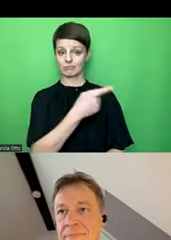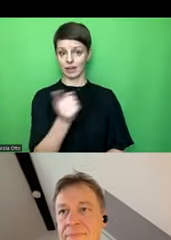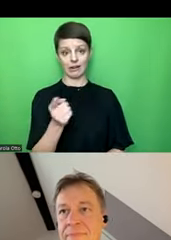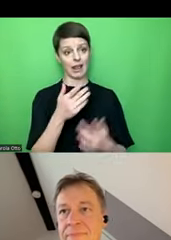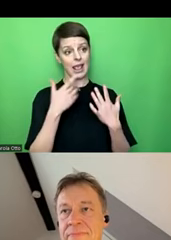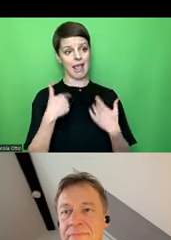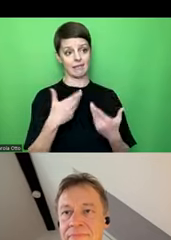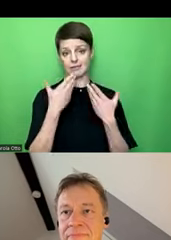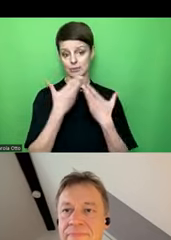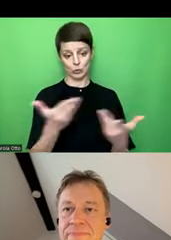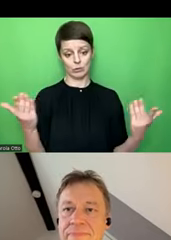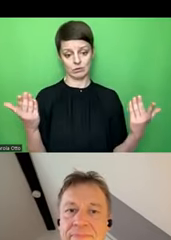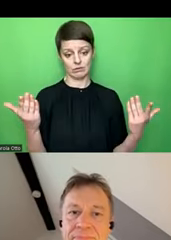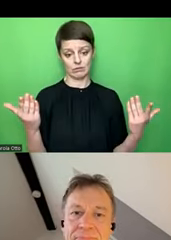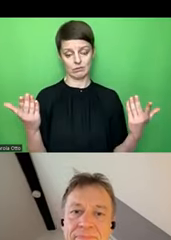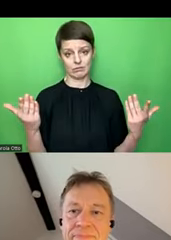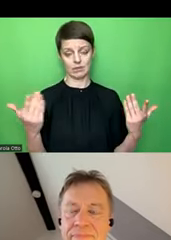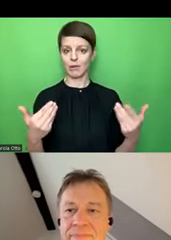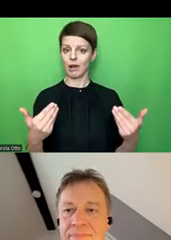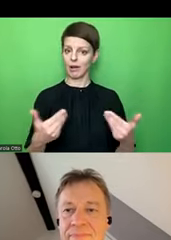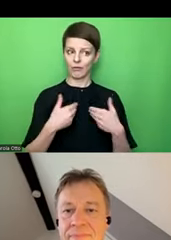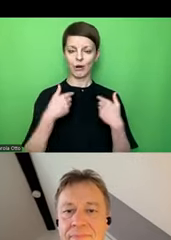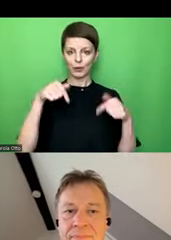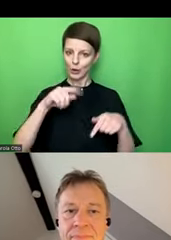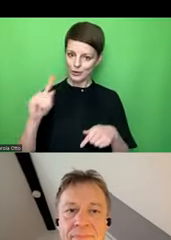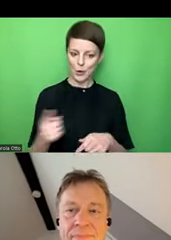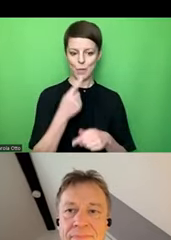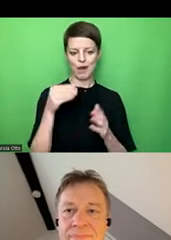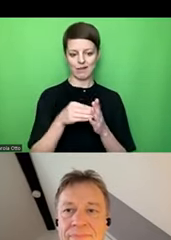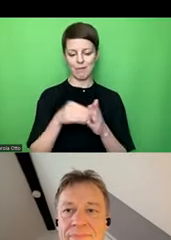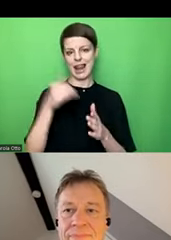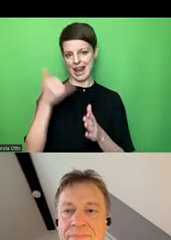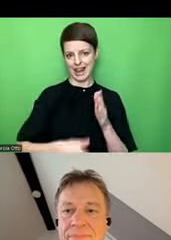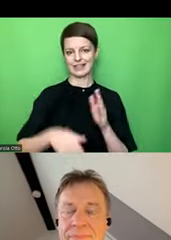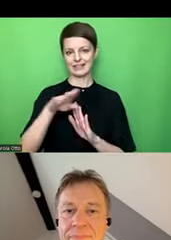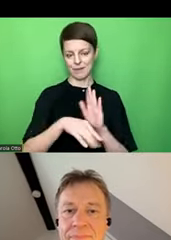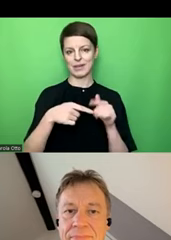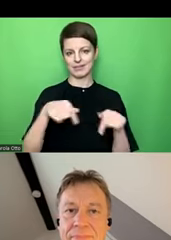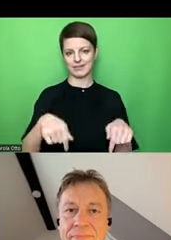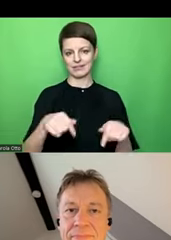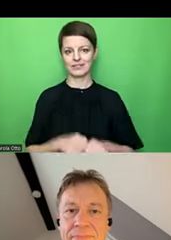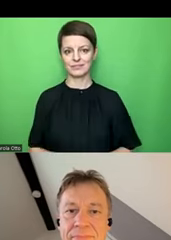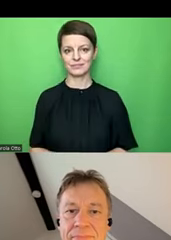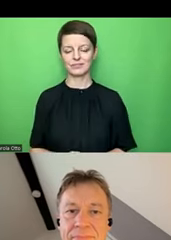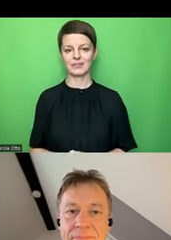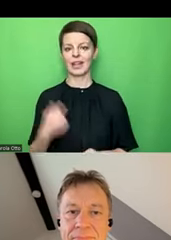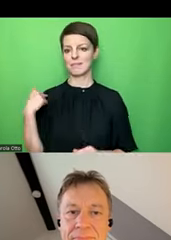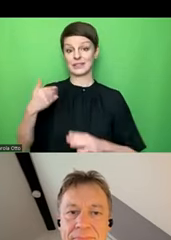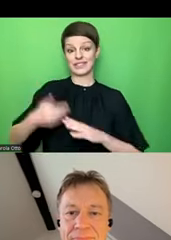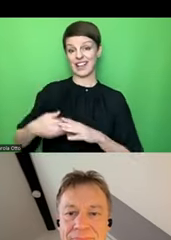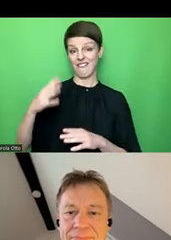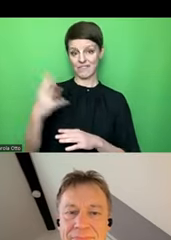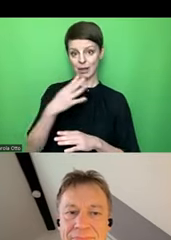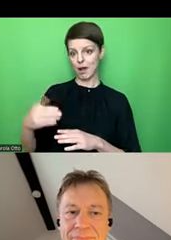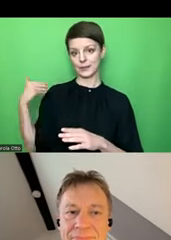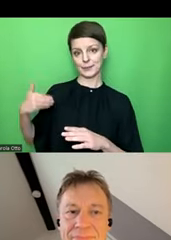begrüßen. Ich freue mich, dass Sie uns auch heute noch mal begleiten bei unserem letzten Termin. Wir haben uns viermal getroffen,